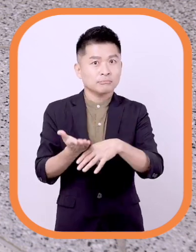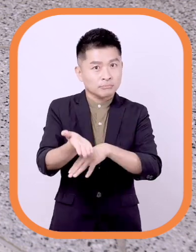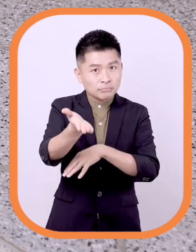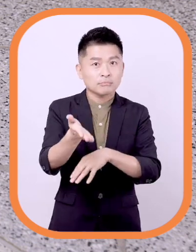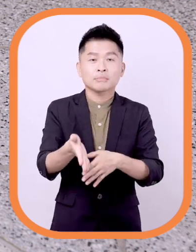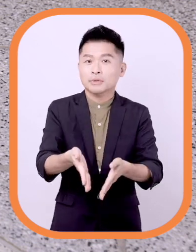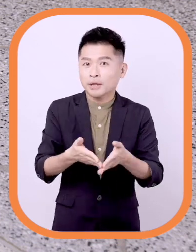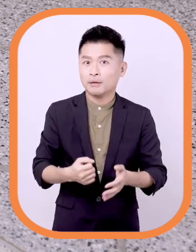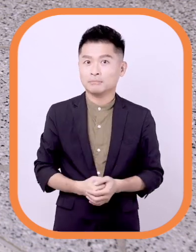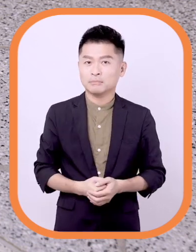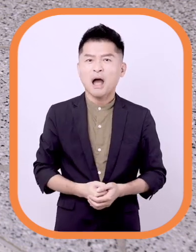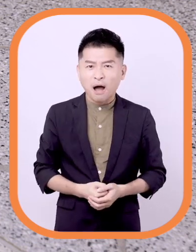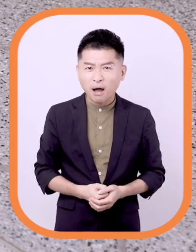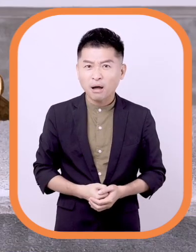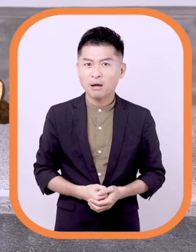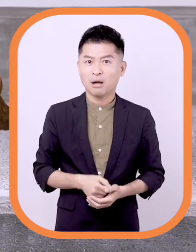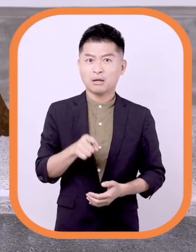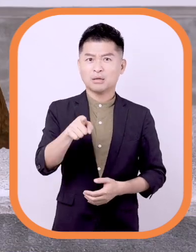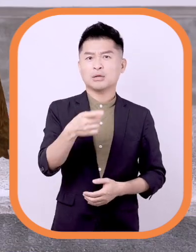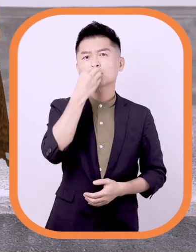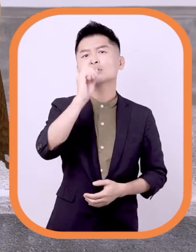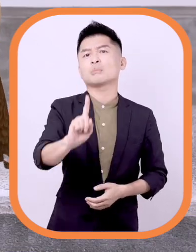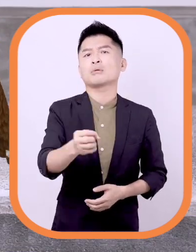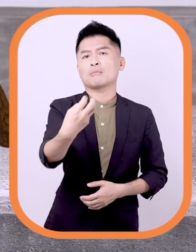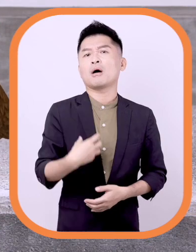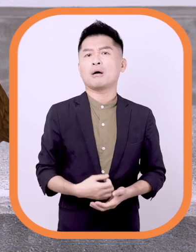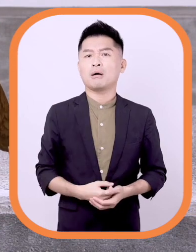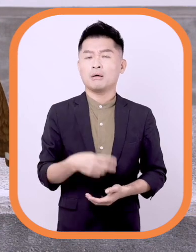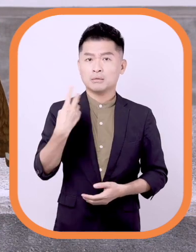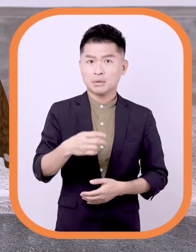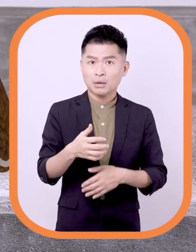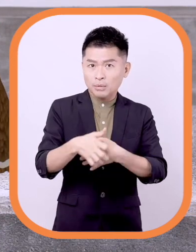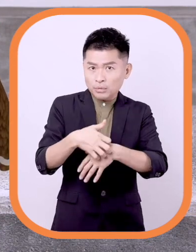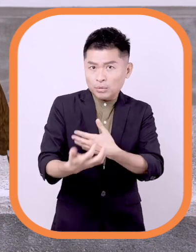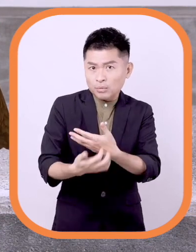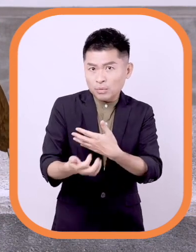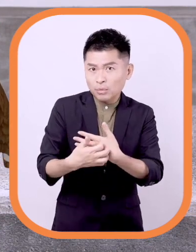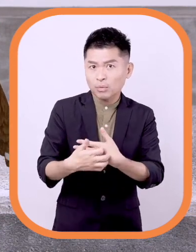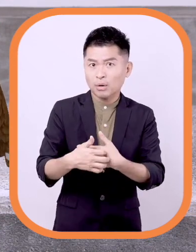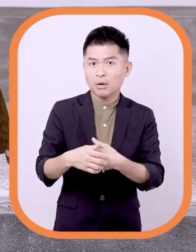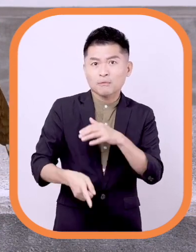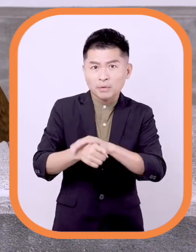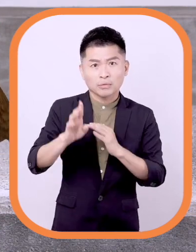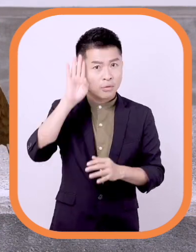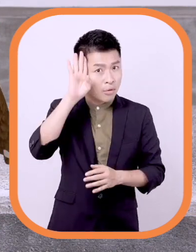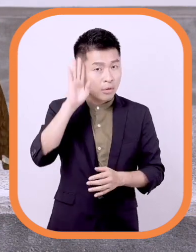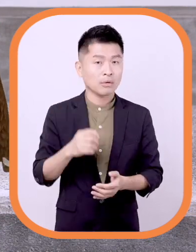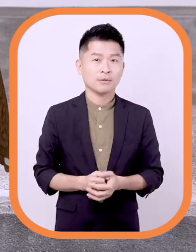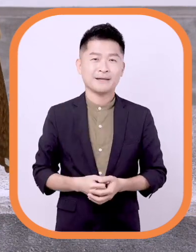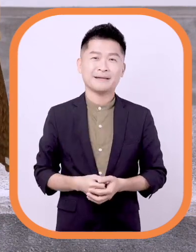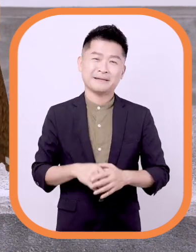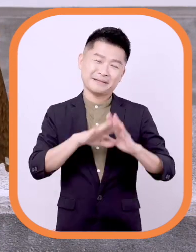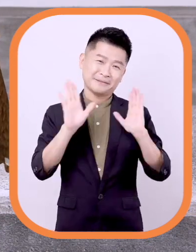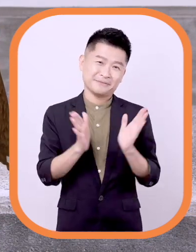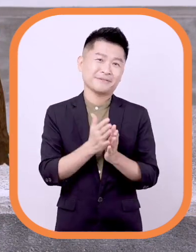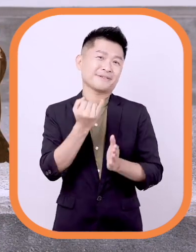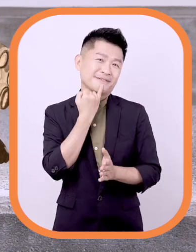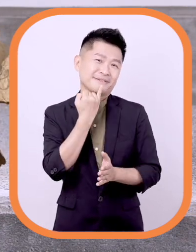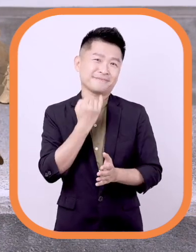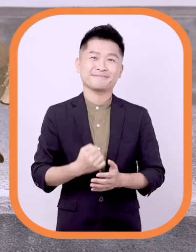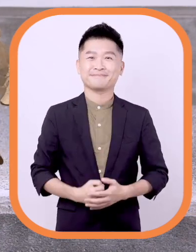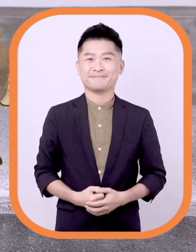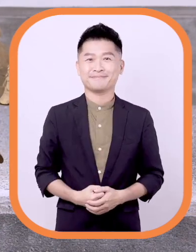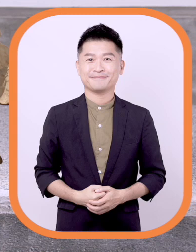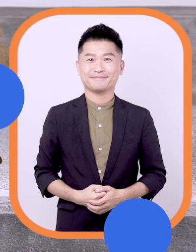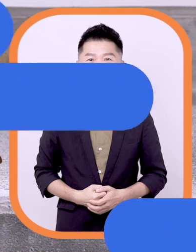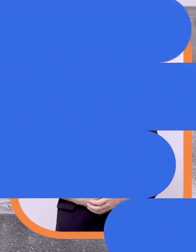也要三分之二的人同意才可以蛤 那你说要吃什么呀而且芋头火锅哪算犯什么罪啦都